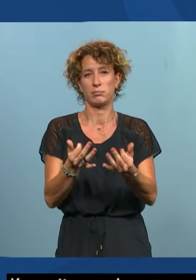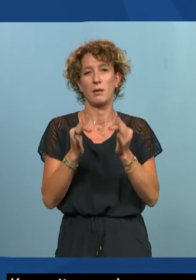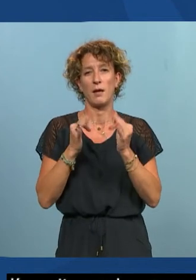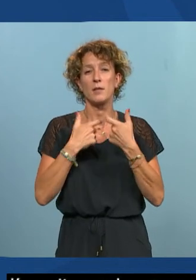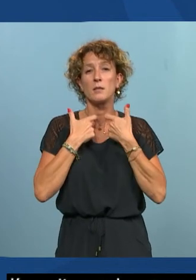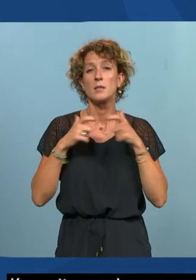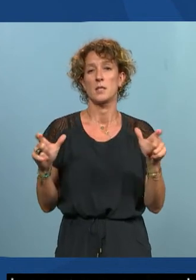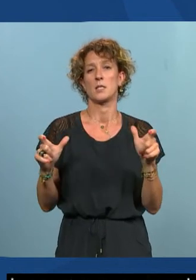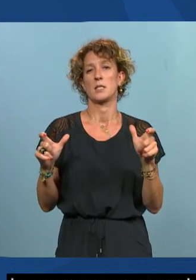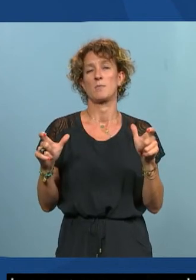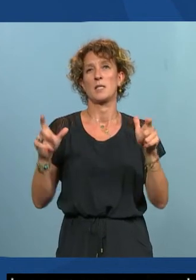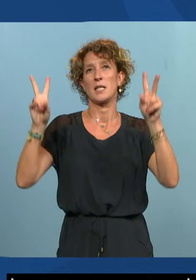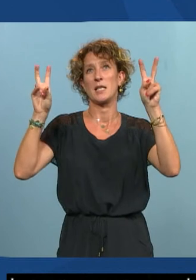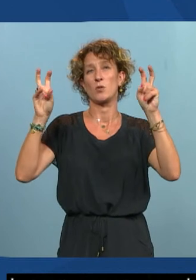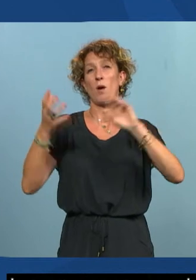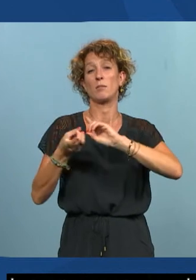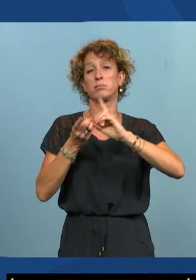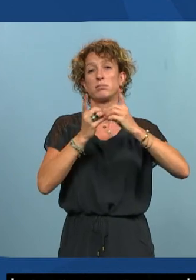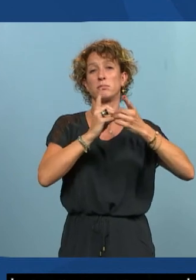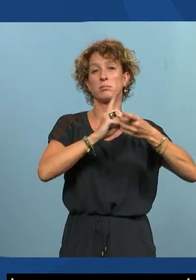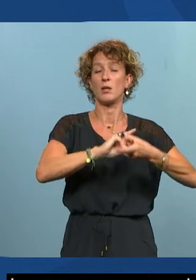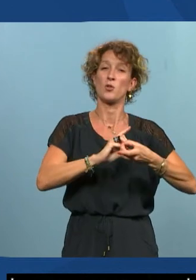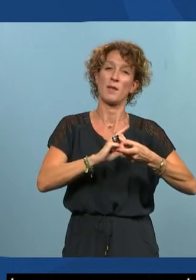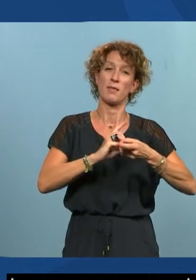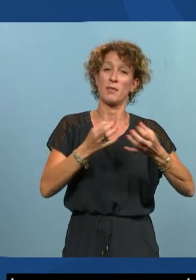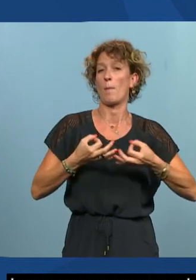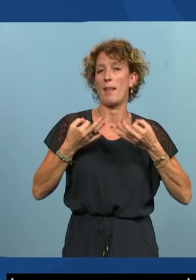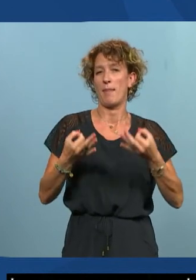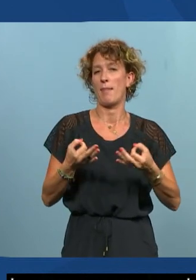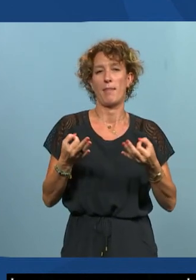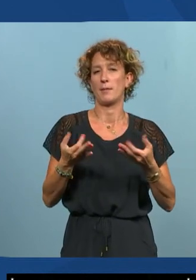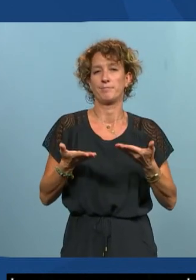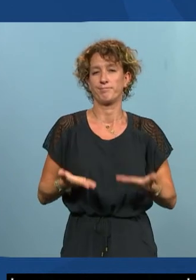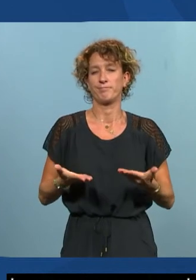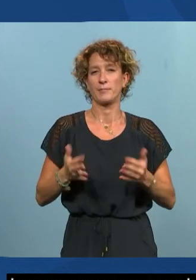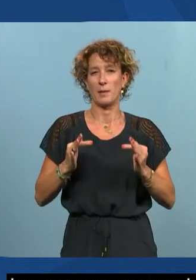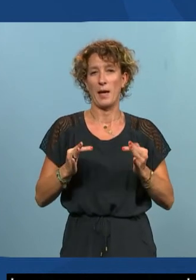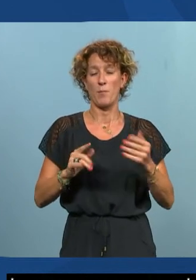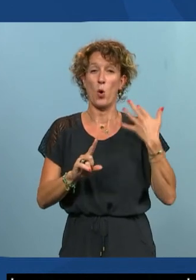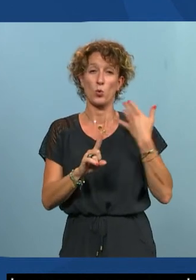soit normale intégrée dans le test projet